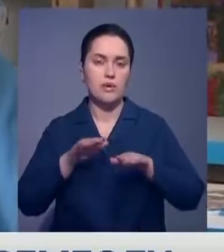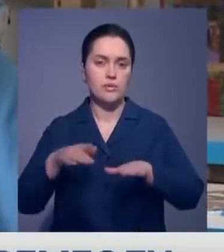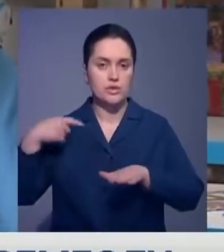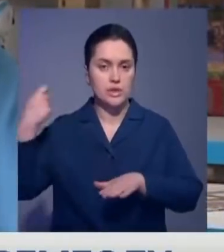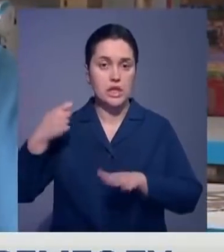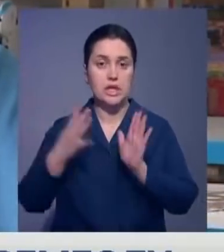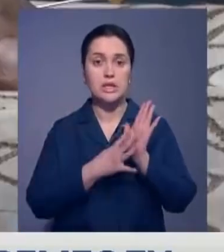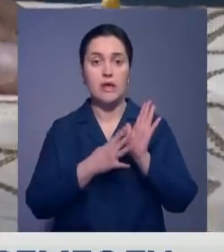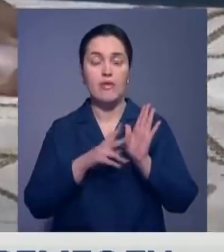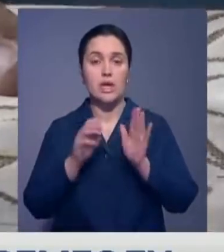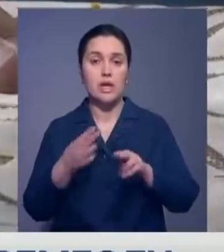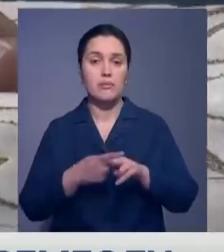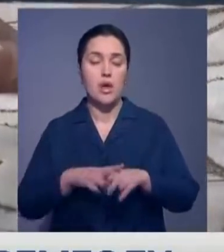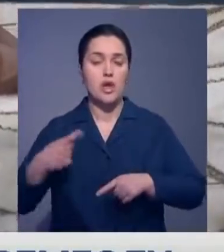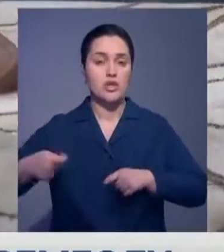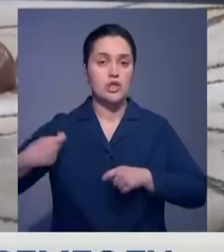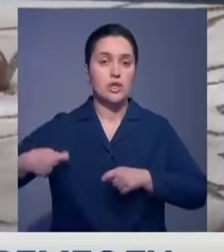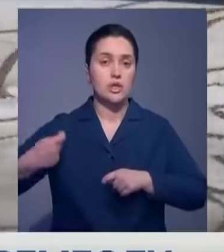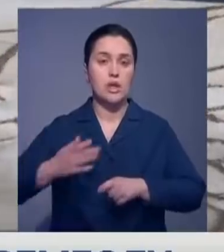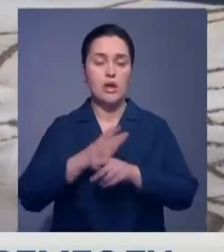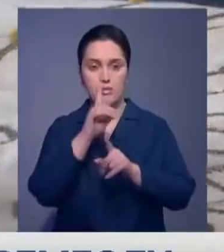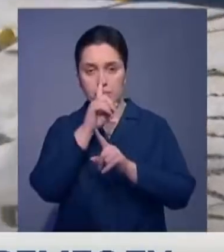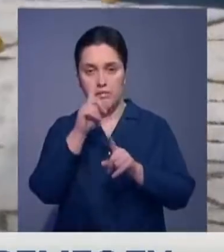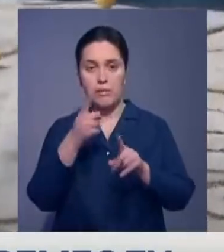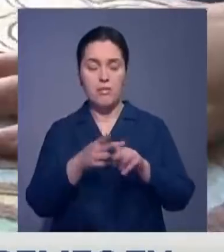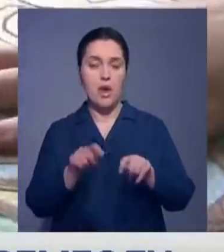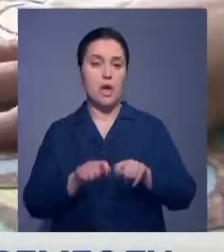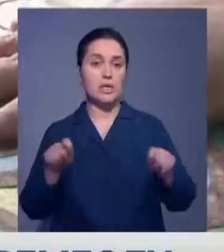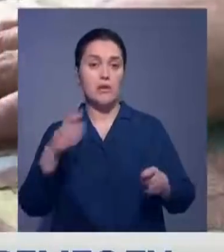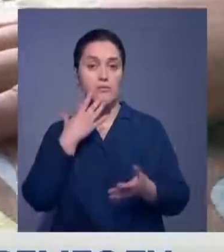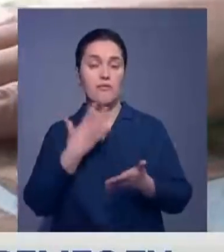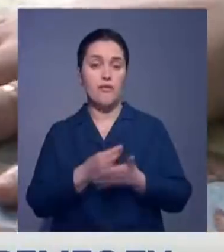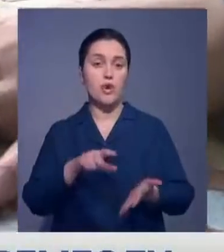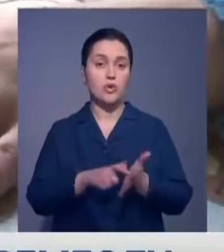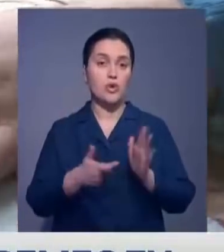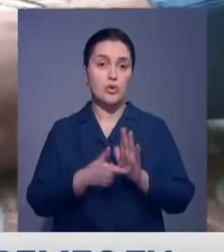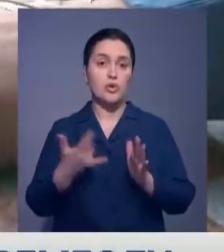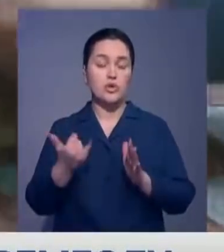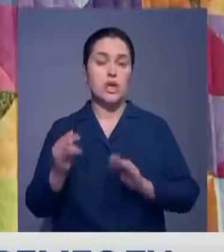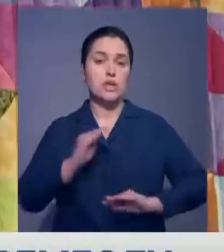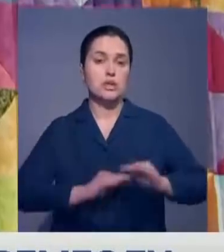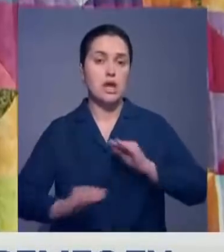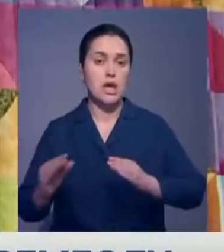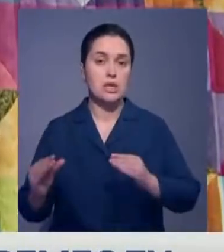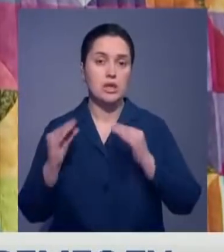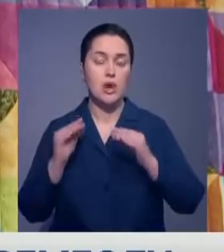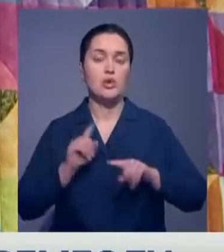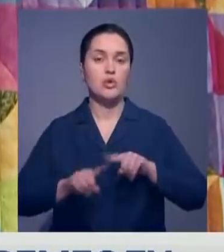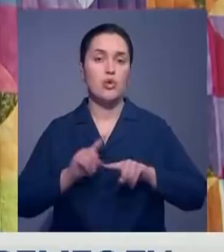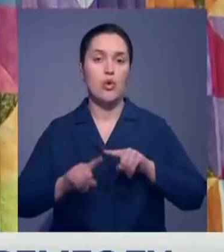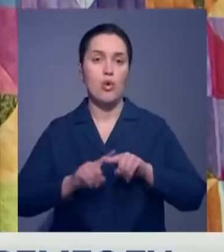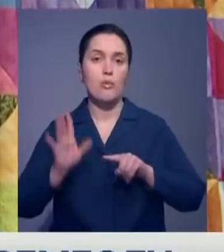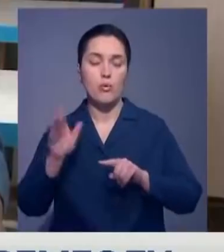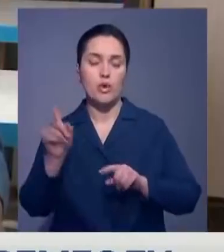Уже 9 лет она создает вот такие оригинальные изделия. Открыла свою студию, сейчас собирает покрывало. Говорит, скоро она будет радовать